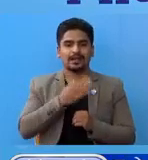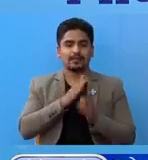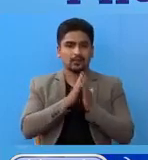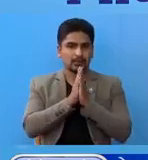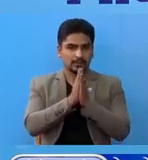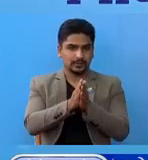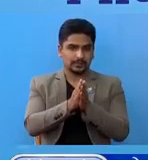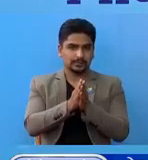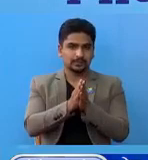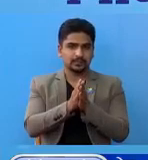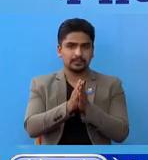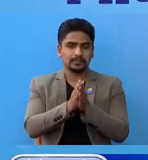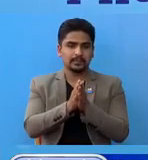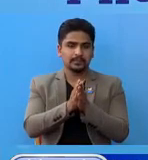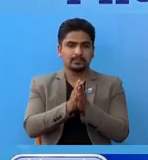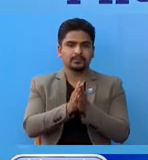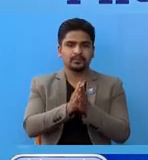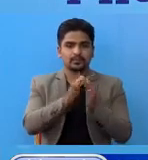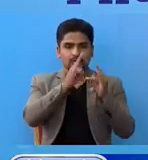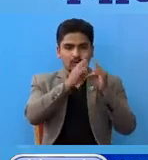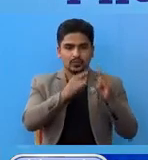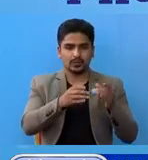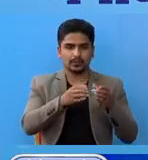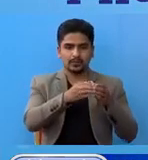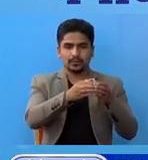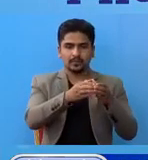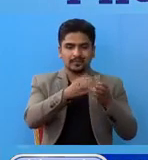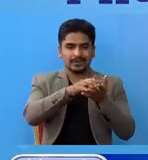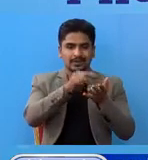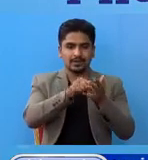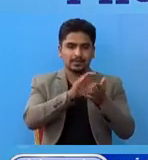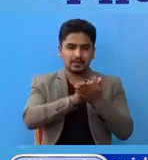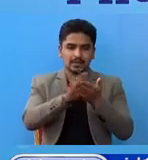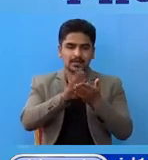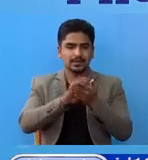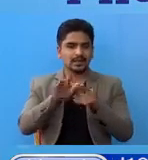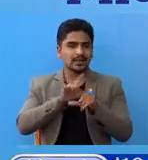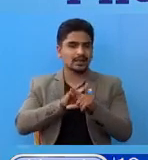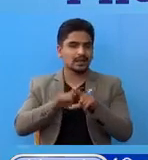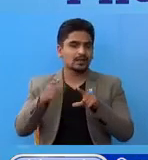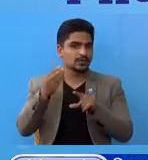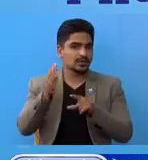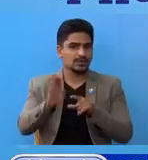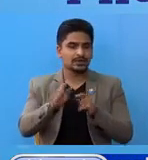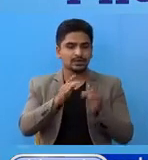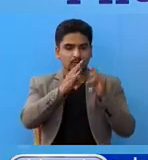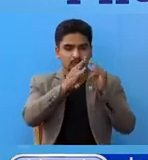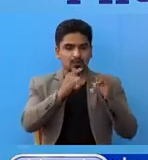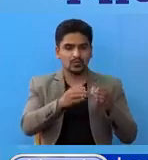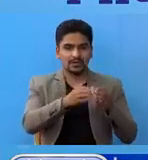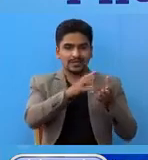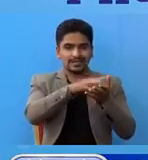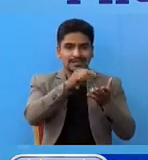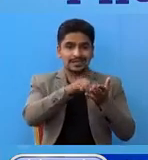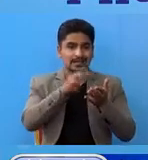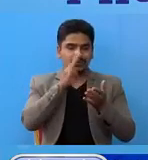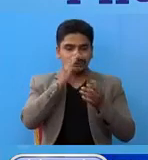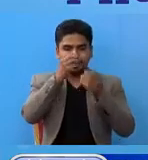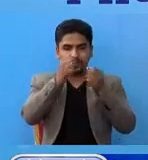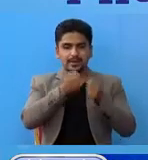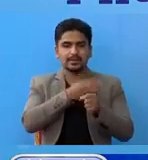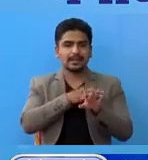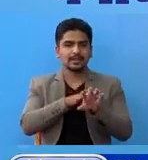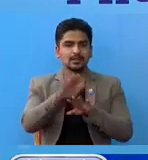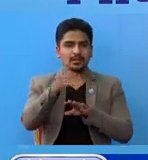अनुरोच्छ क्वारेंटिन सेंट्र अरू विस्तारे खाली उदेशन क्वारेंटिन सेंट्र मां बसे